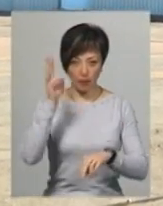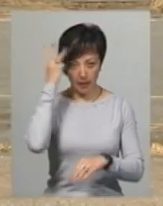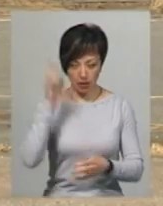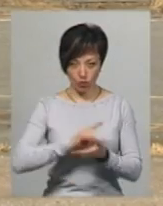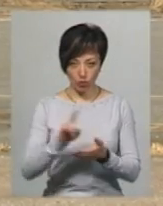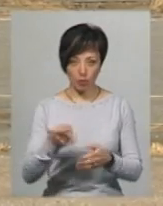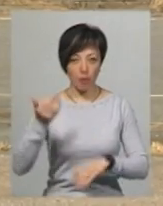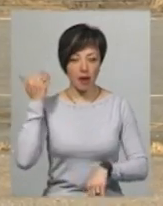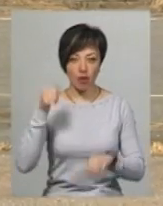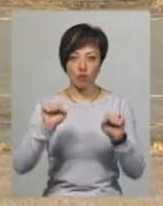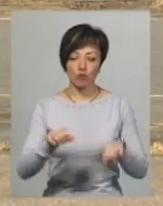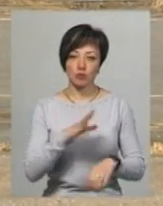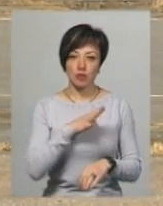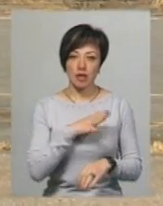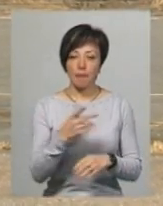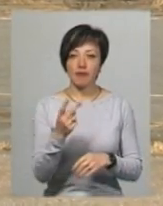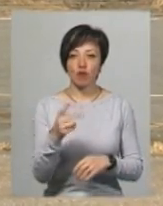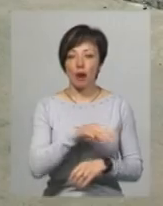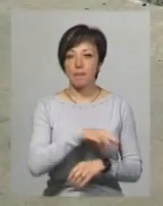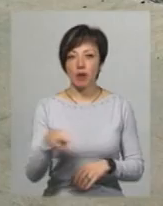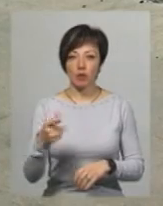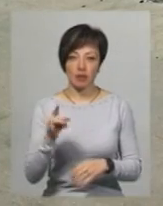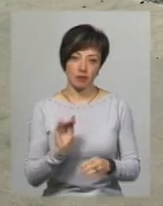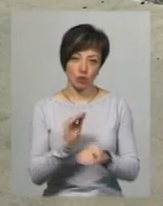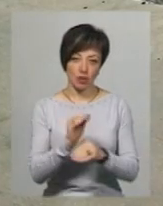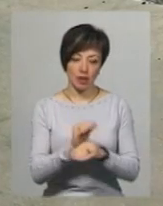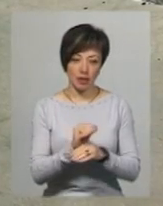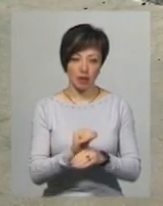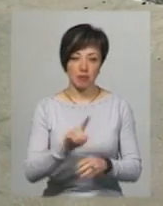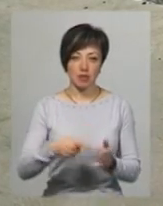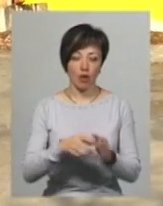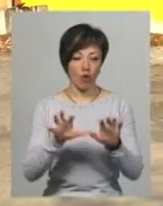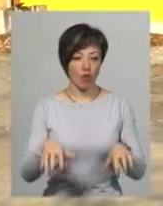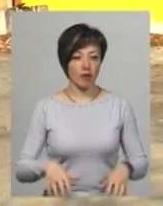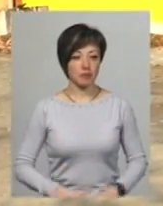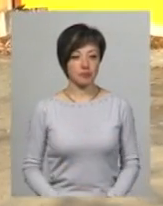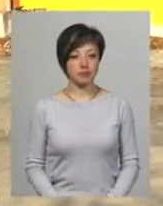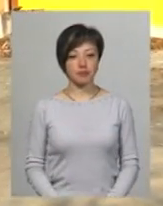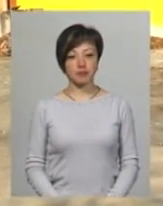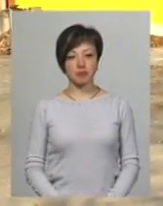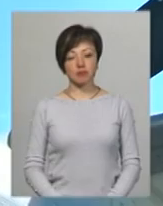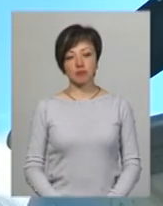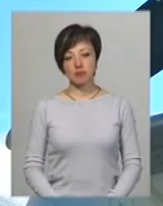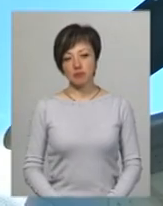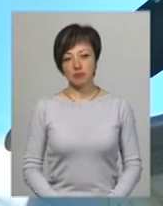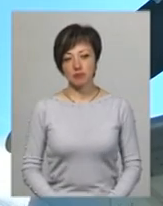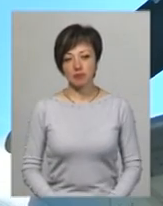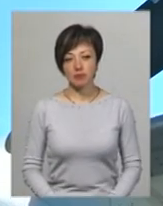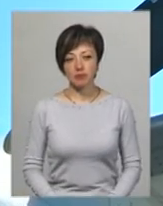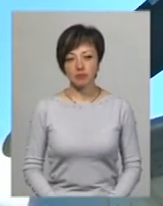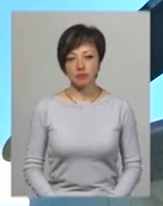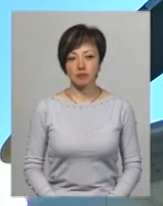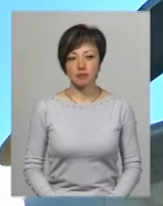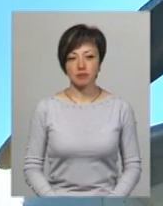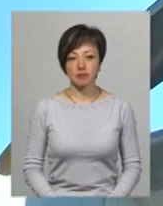аеропорту попередньо може встановити майже півтора мільйона гривень, додає Олександр Семчишин. Анастасія Олексюк, Іван Мовчан, Дем'ян Цегольник, Юрій Чорний,